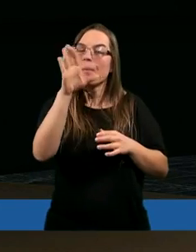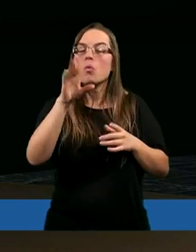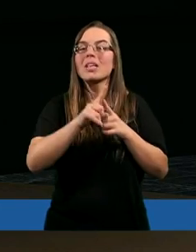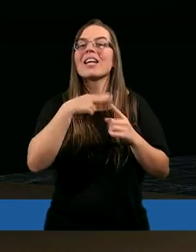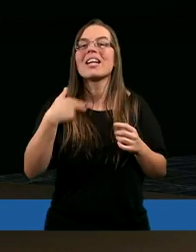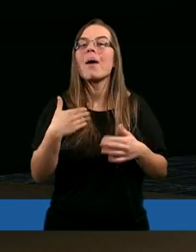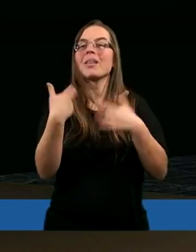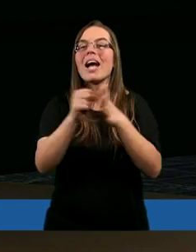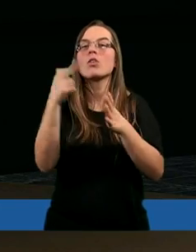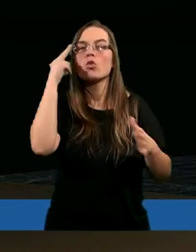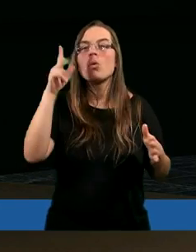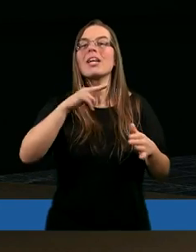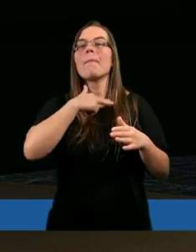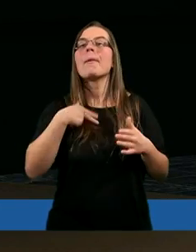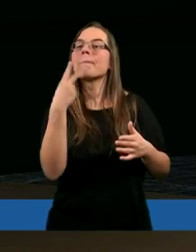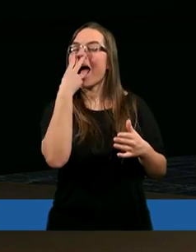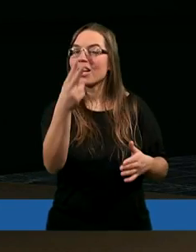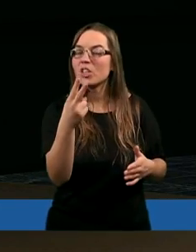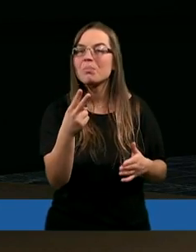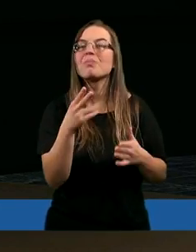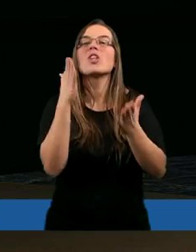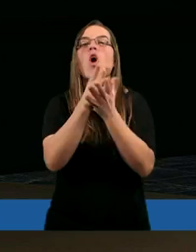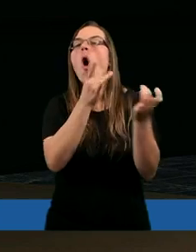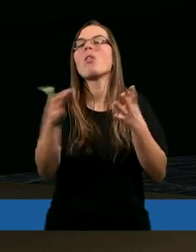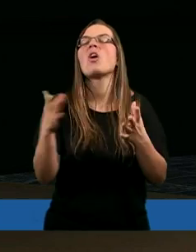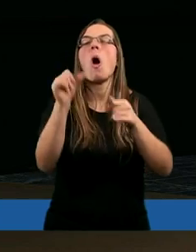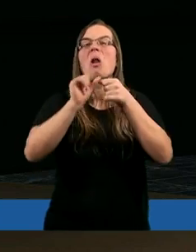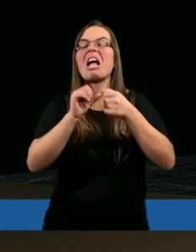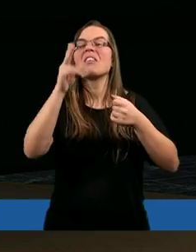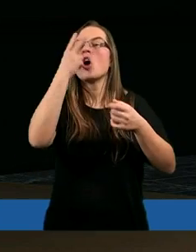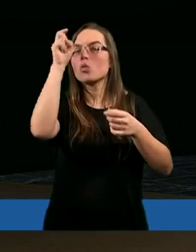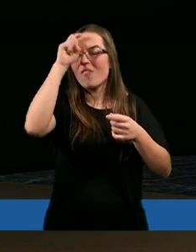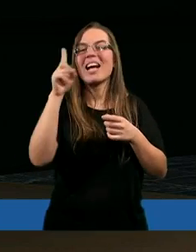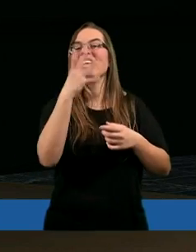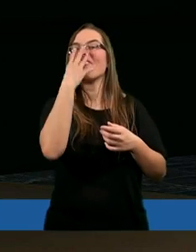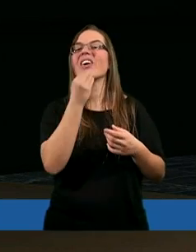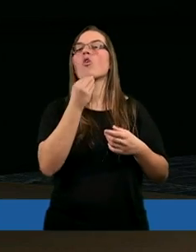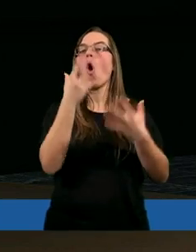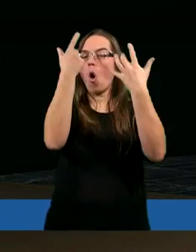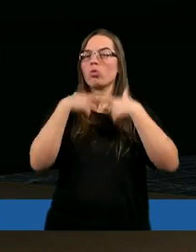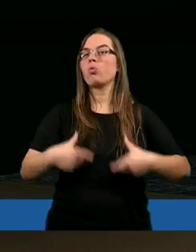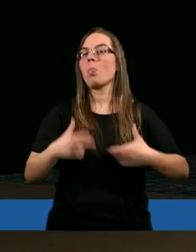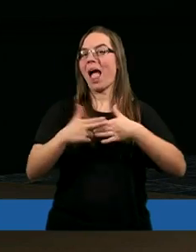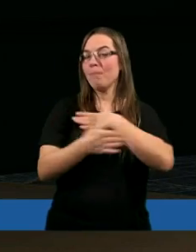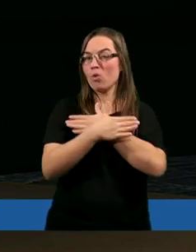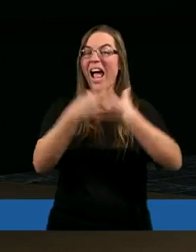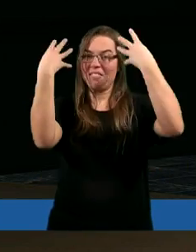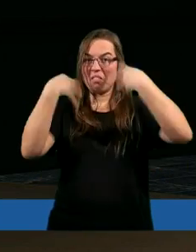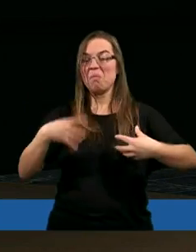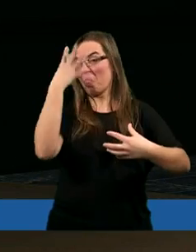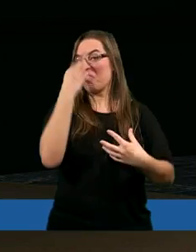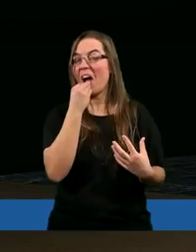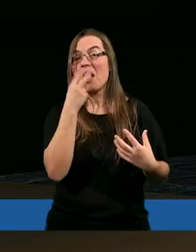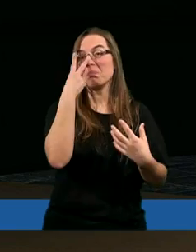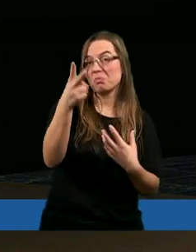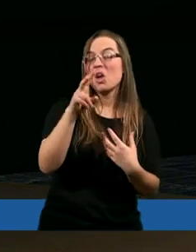tutaj przez to daje do zrozumienia, że my patrzymy od razu i oceniamy człowieka z wyglądu, jak on wygląda. I na podstawie tego oceniamy,